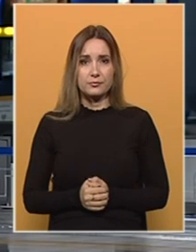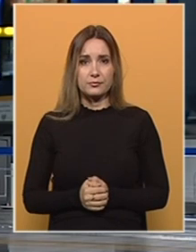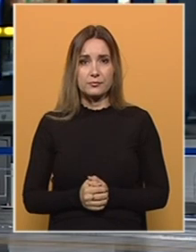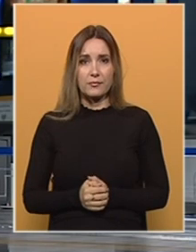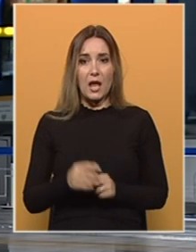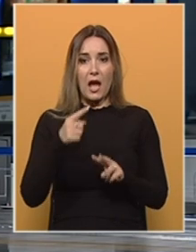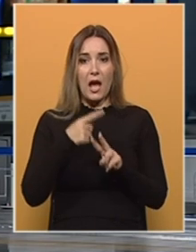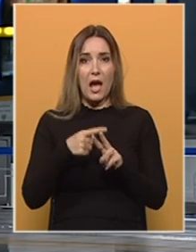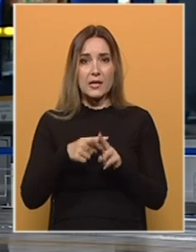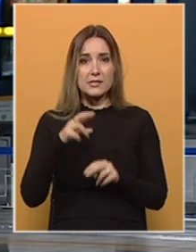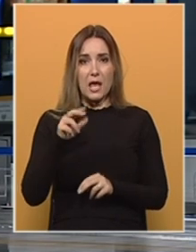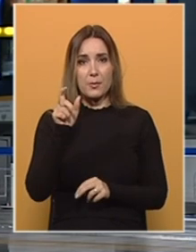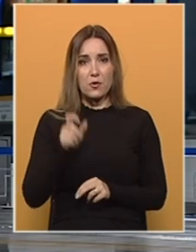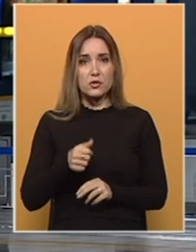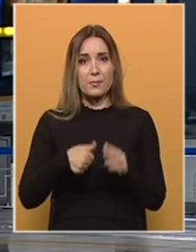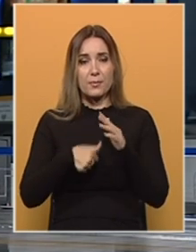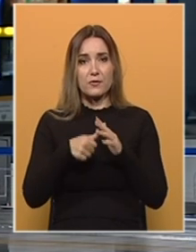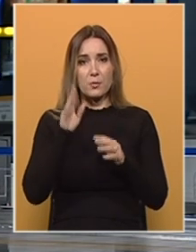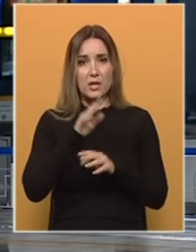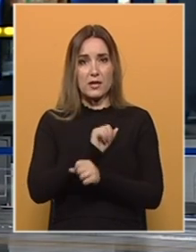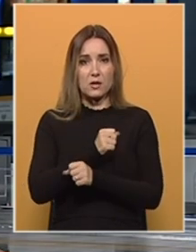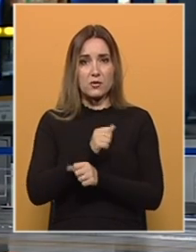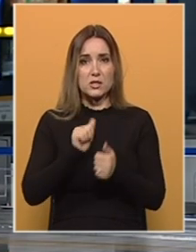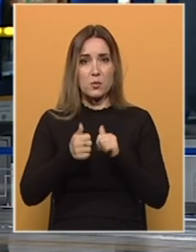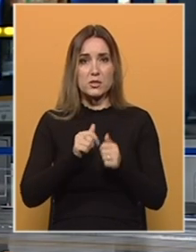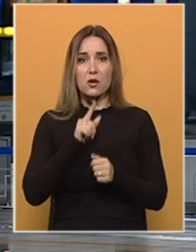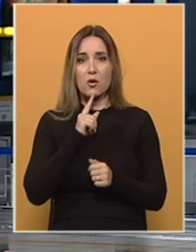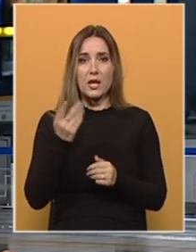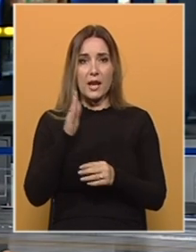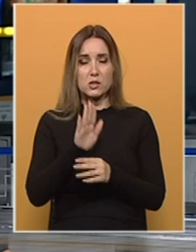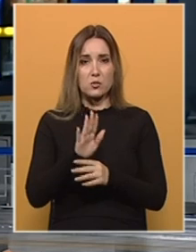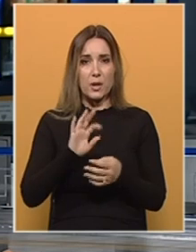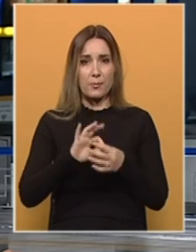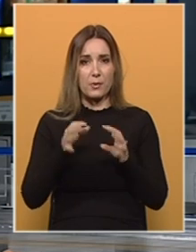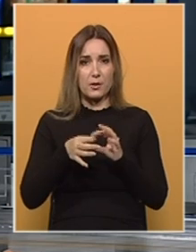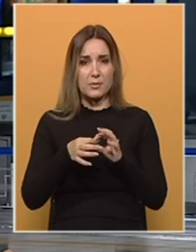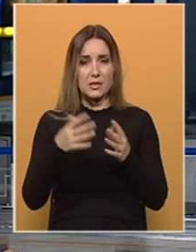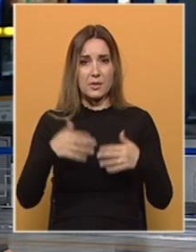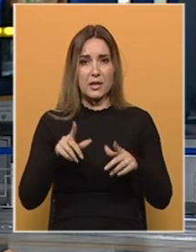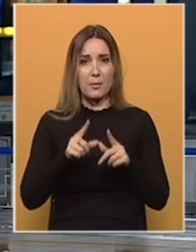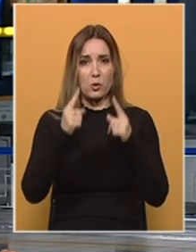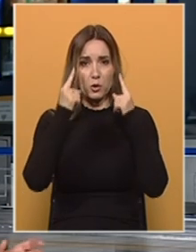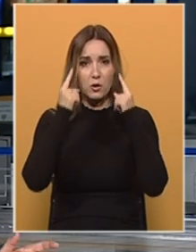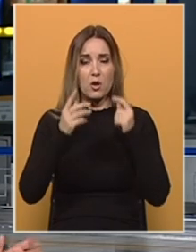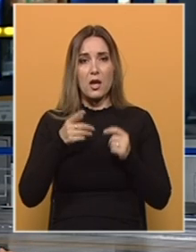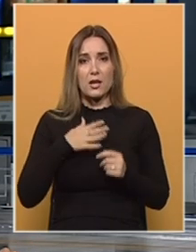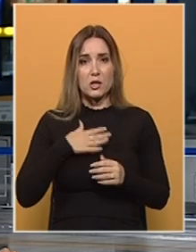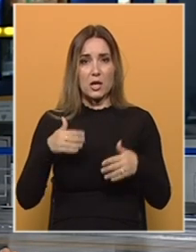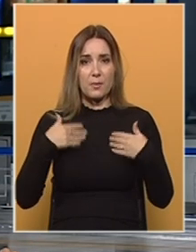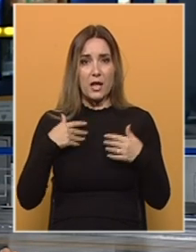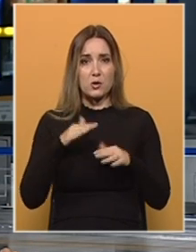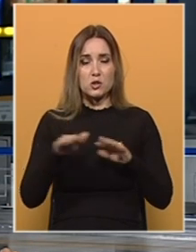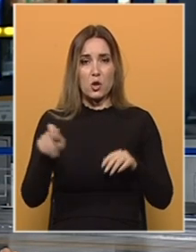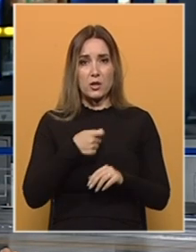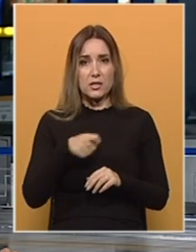A Haris Eminović je prvi bosansko-hercegovaški sportista koji je nastupio na paraolimpijskim igrama u Tokiju. Našeg mladog